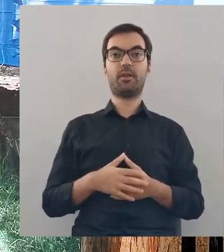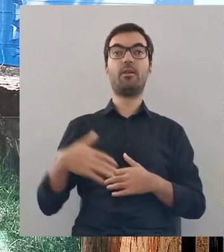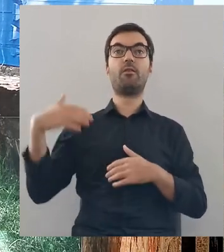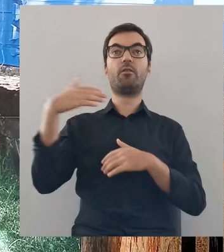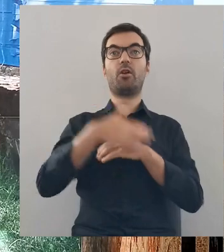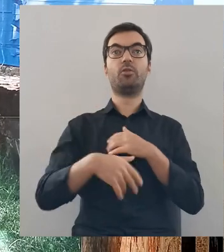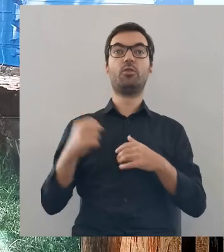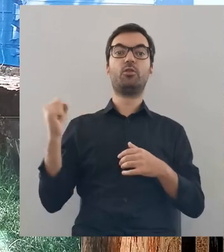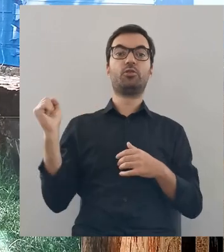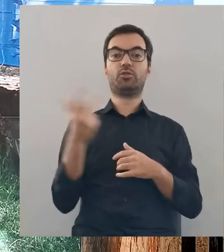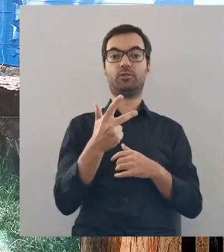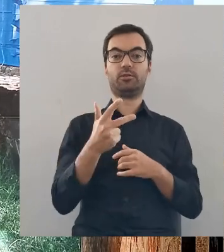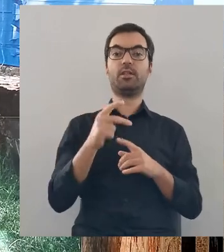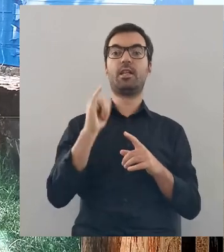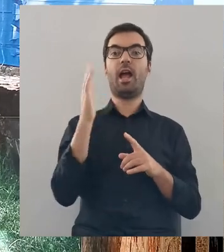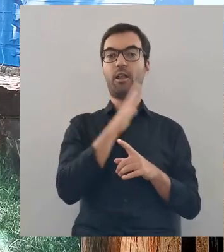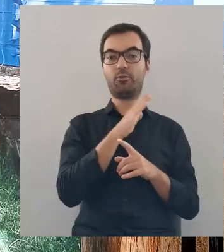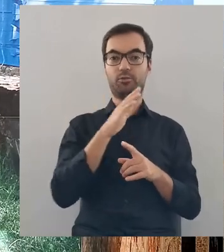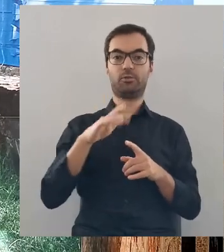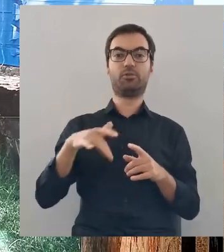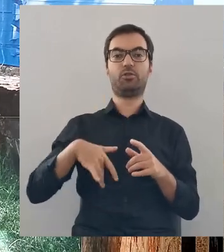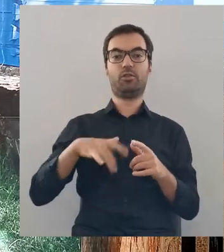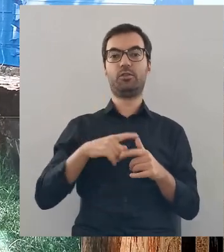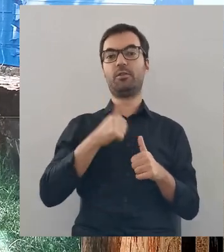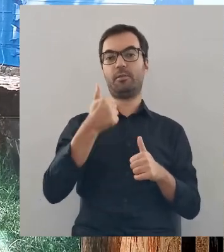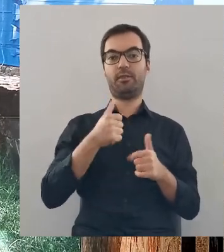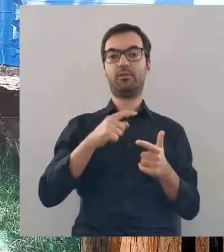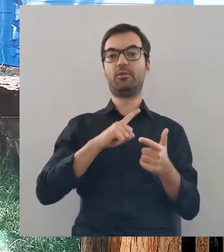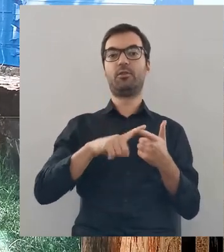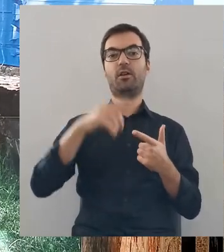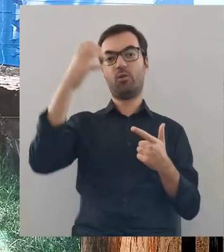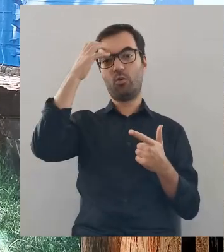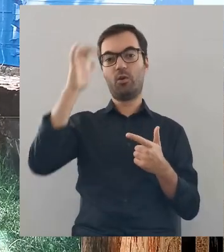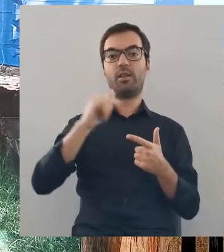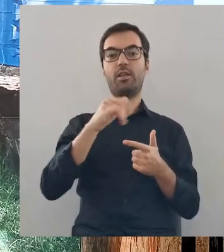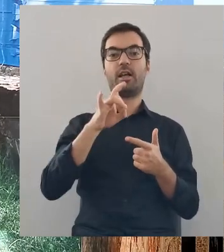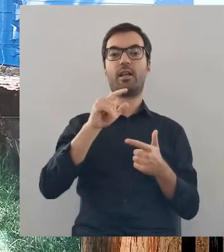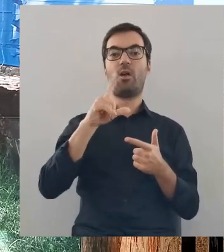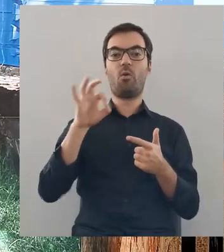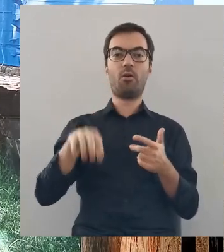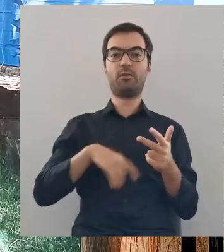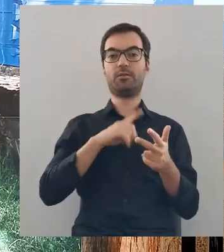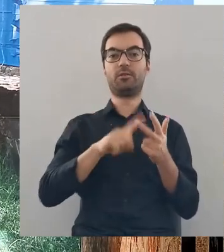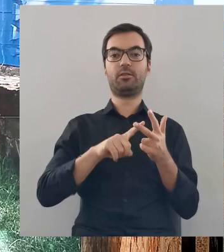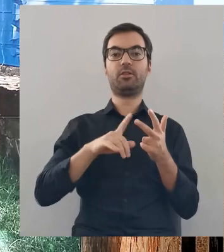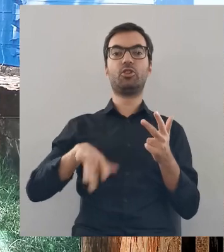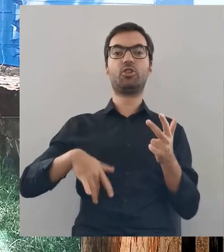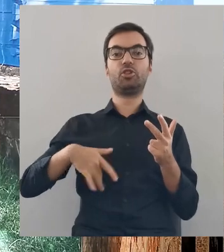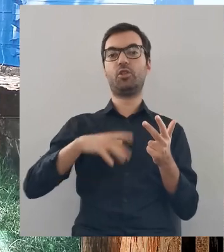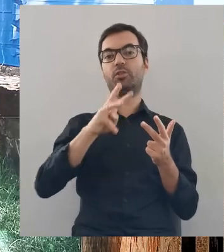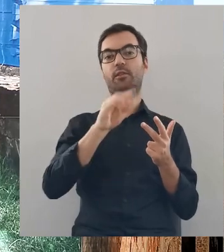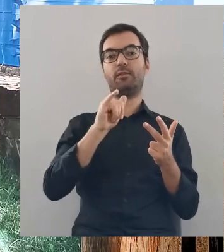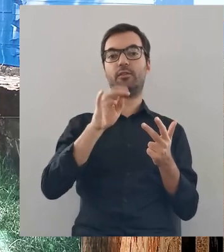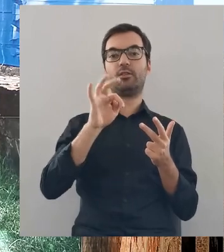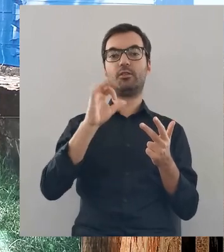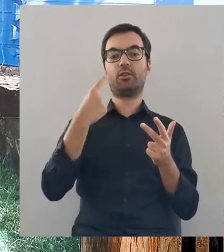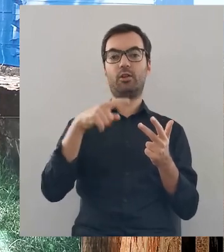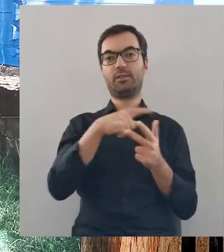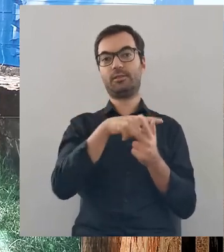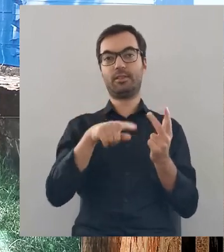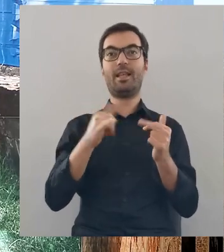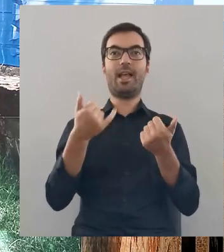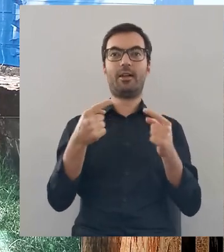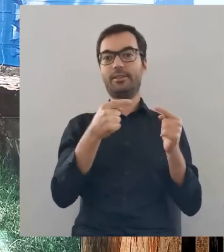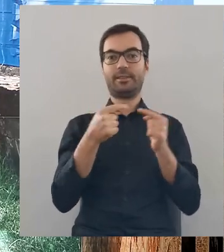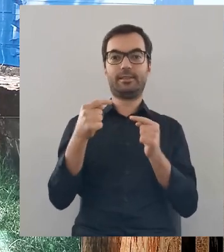I ostatecznie trzej panowie, czyli księże Janusz I, król Władysław Jagiełło i księże Witold